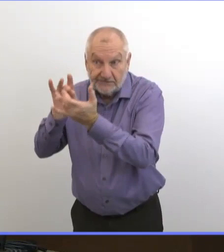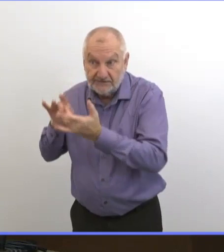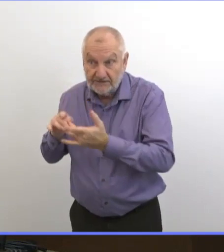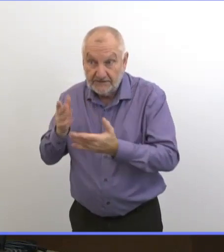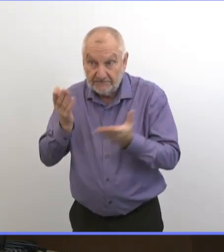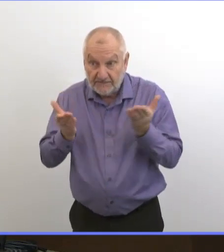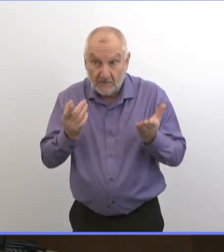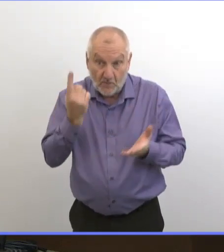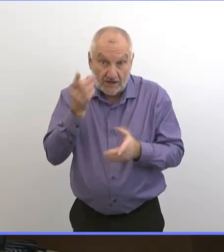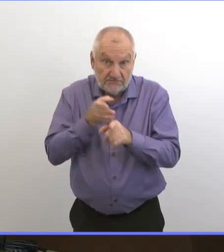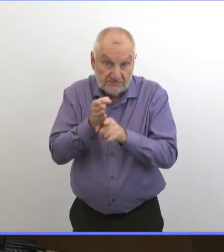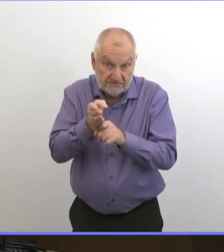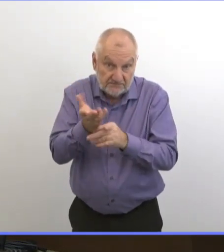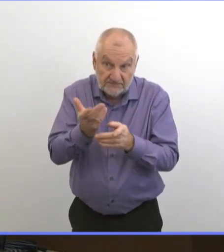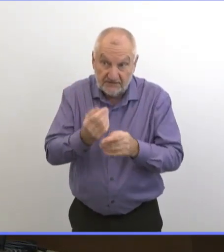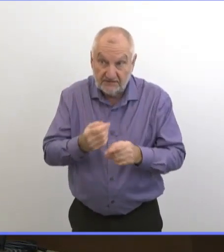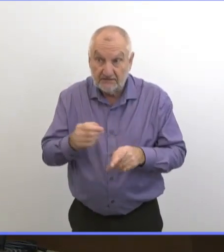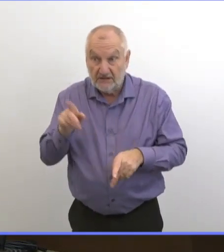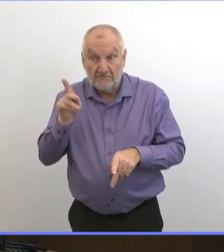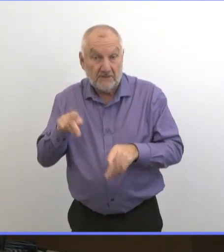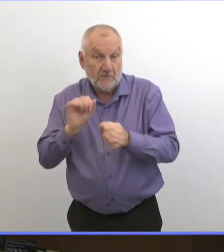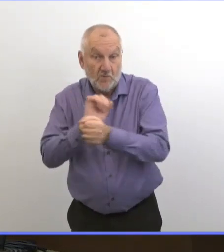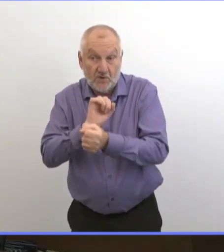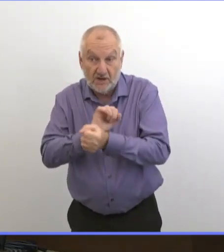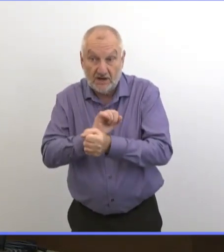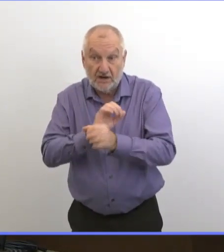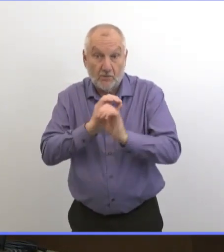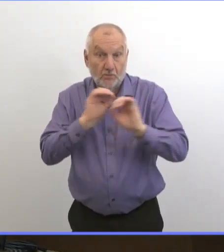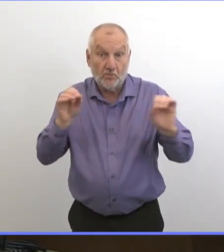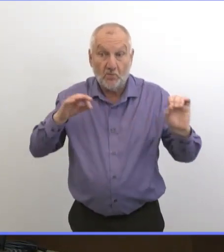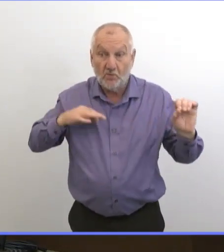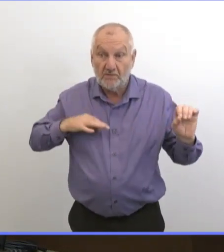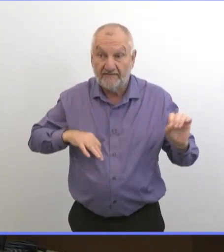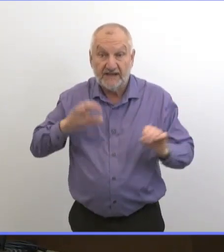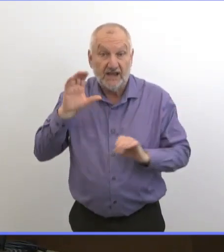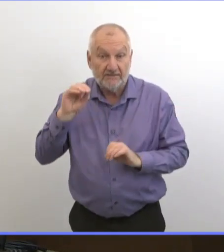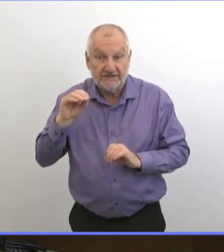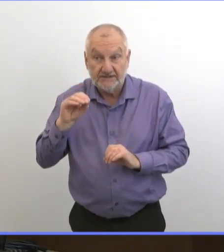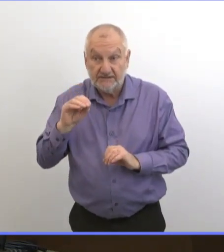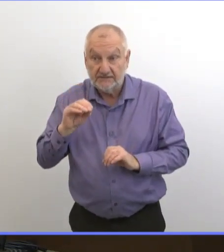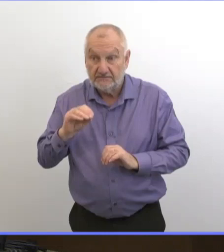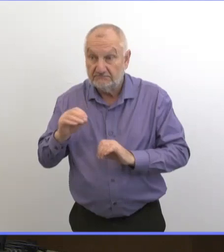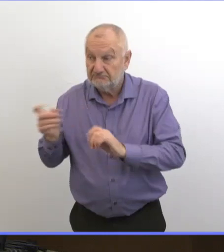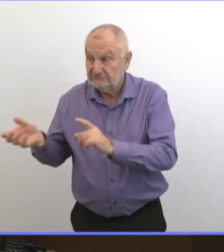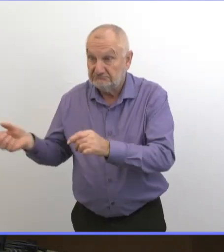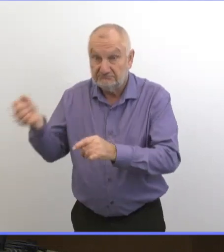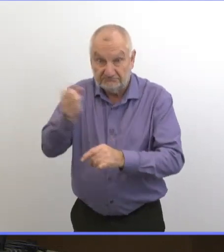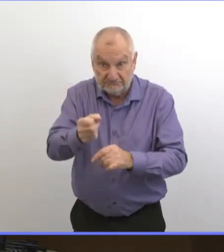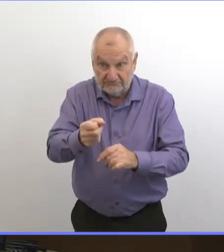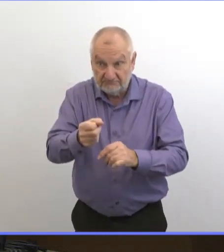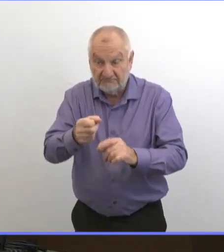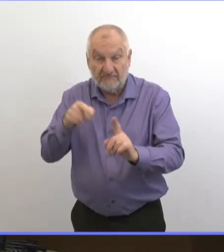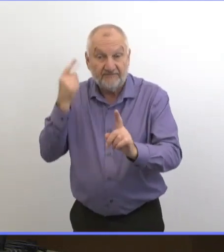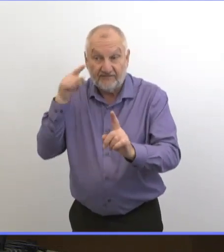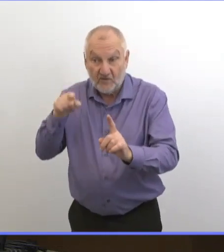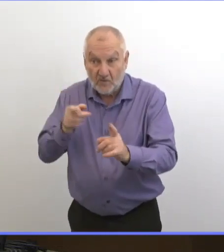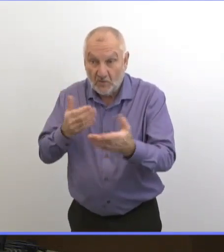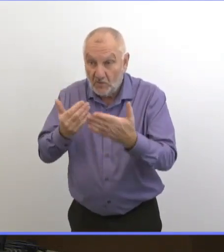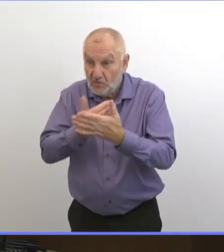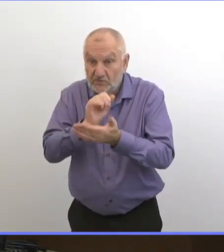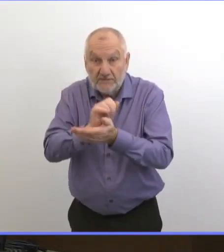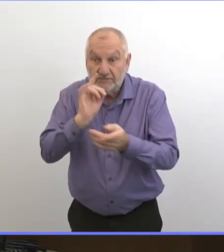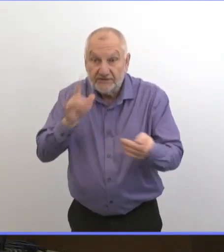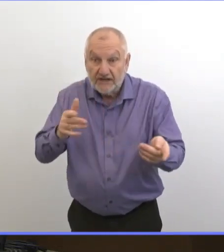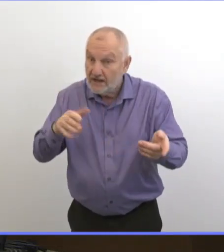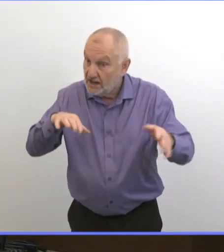faire des traçages et des gens qui travaillent pour le secteur sans but lucratif qui vont être